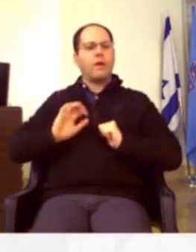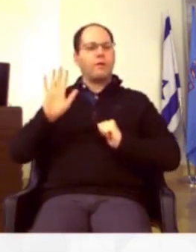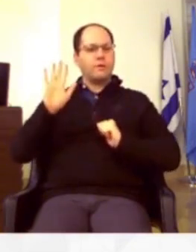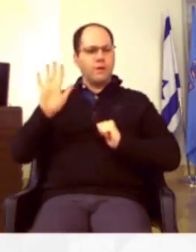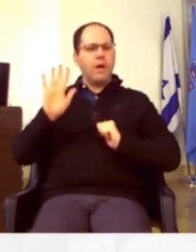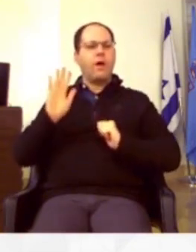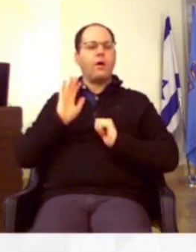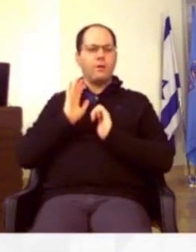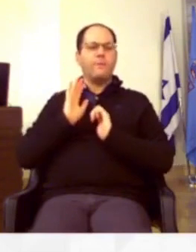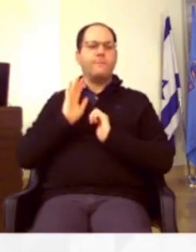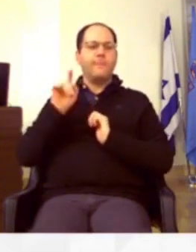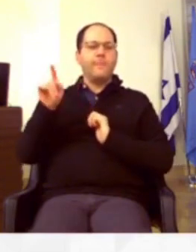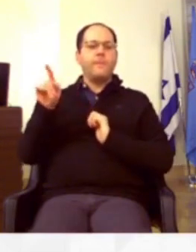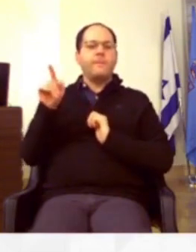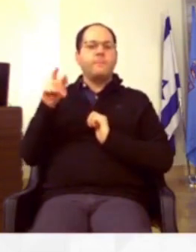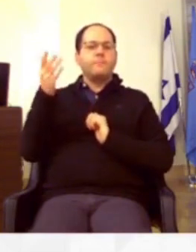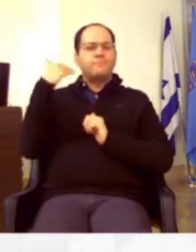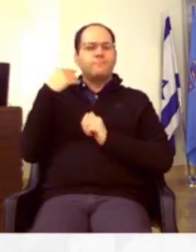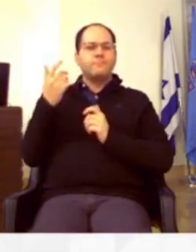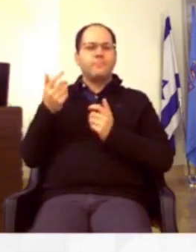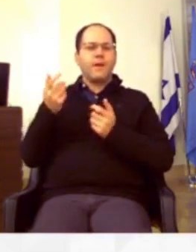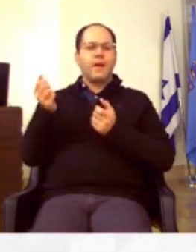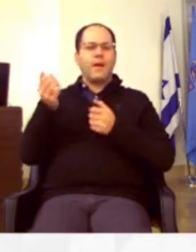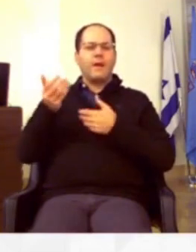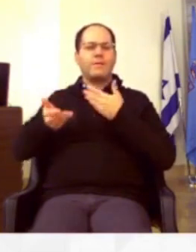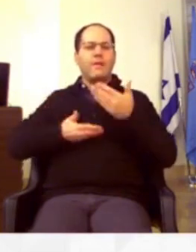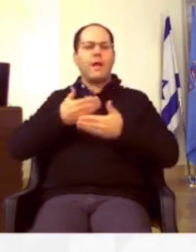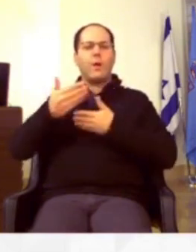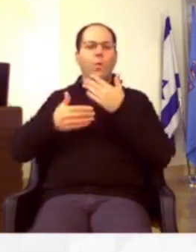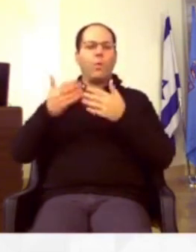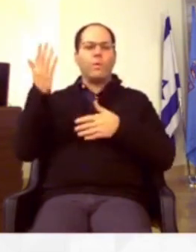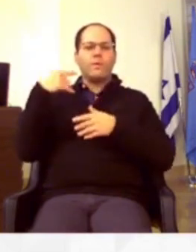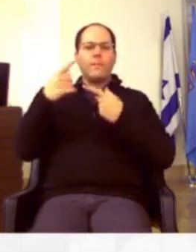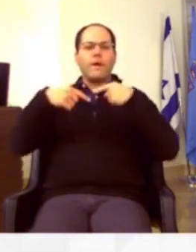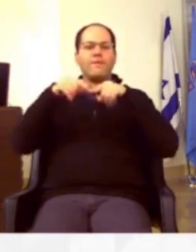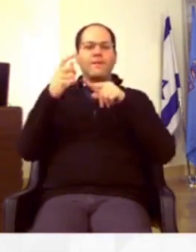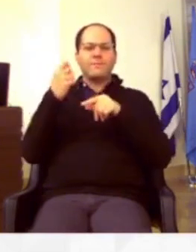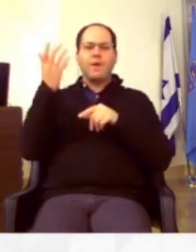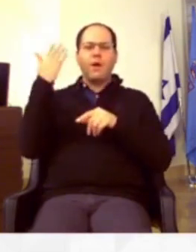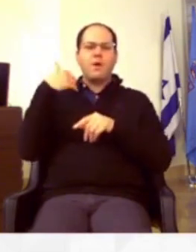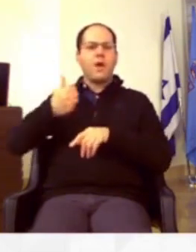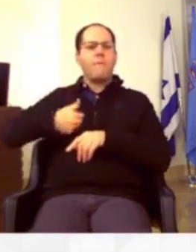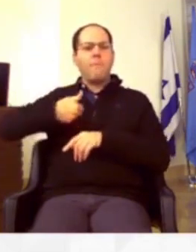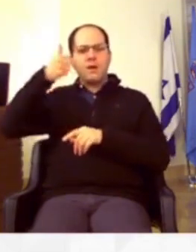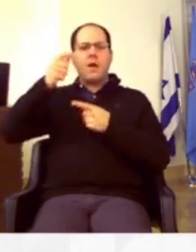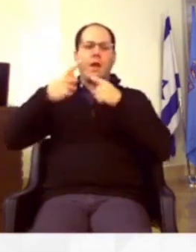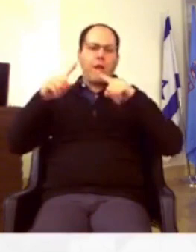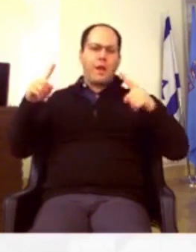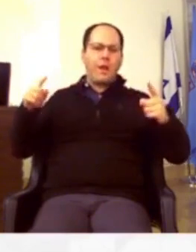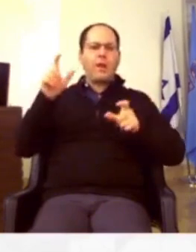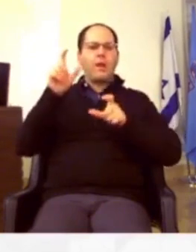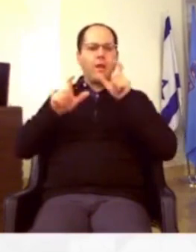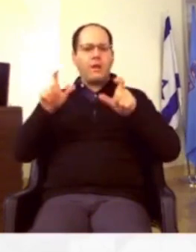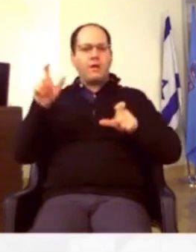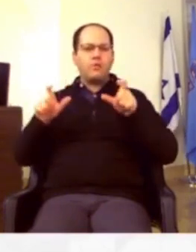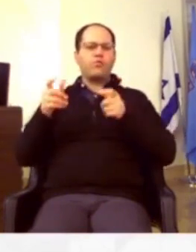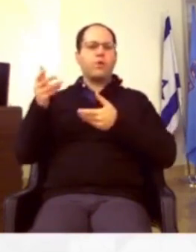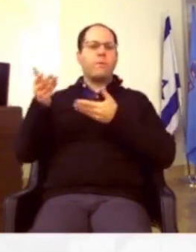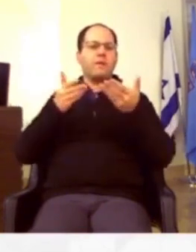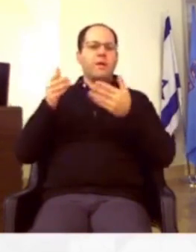את אותה התנהלות שהוא היה נותן לנו בוועדת כספים, ואז היה בוחל המנוכל ולכל מיני כאלה